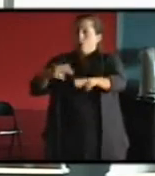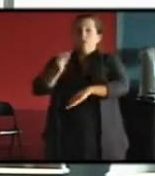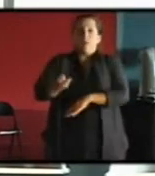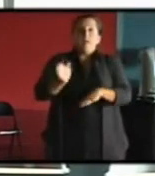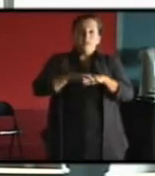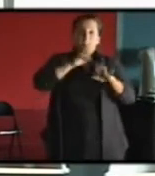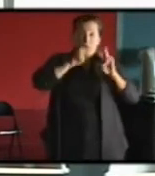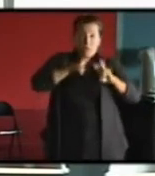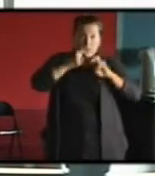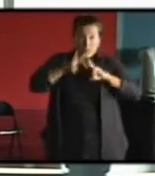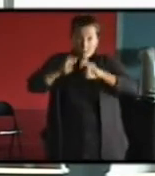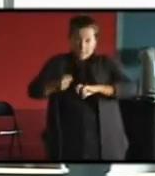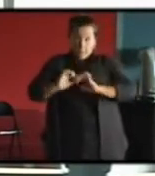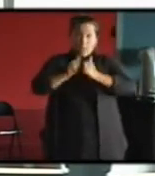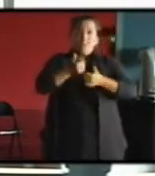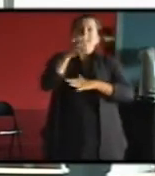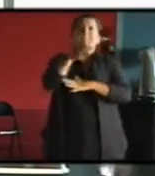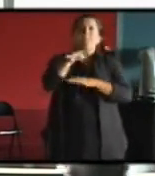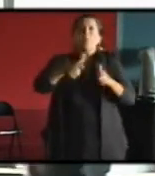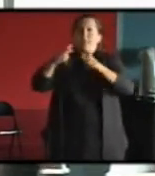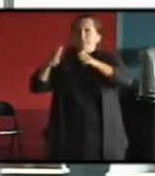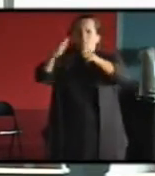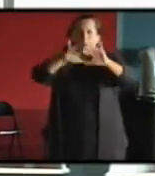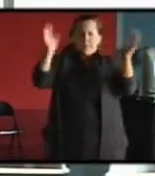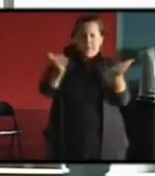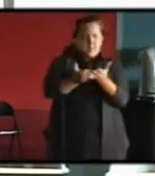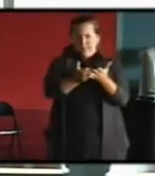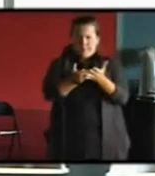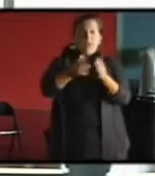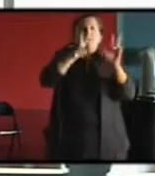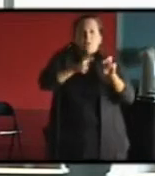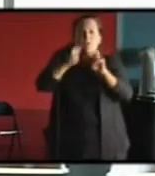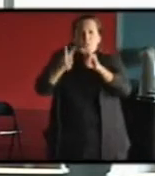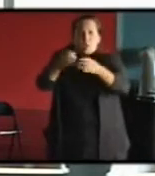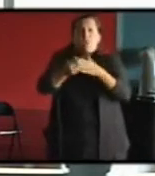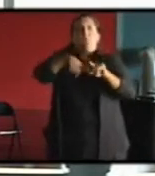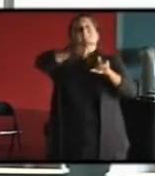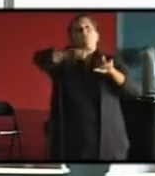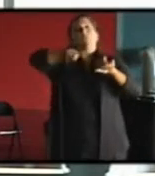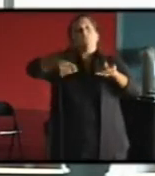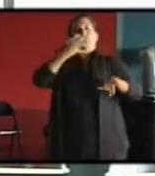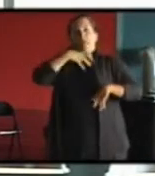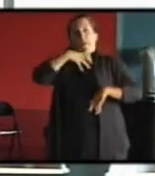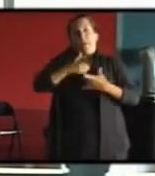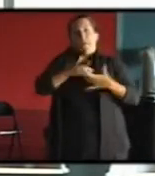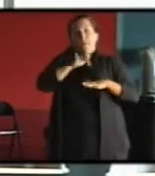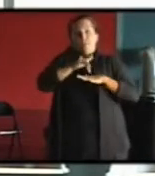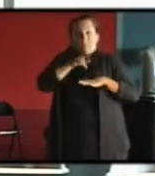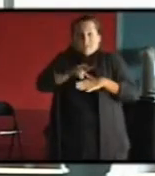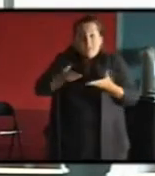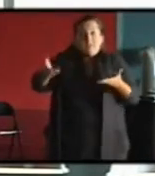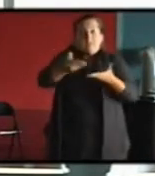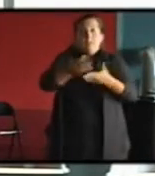a analysé à partir de ces 500 bâtiments. On a fait un diagnostic thermique réel.